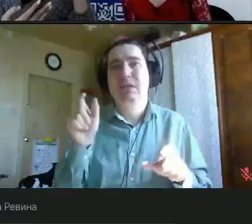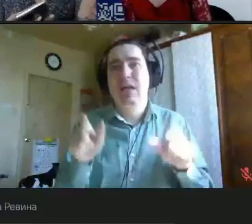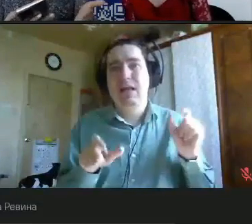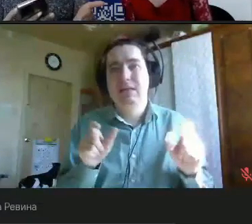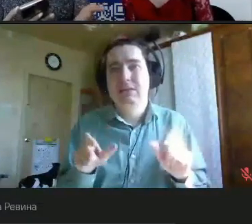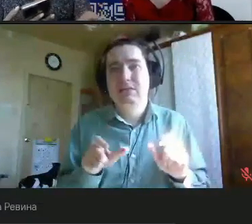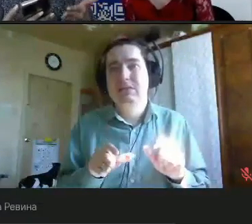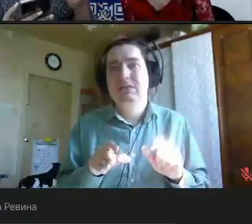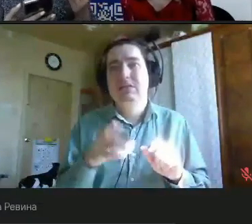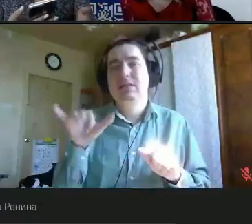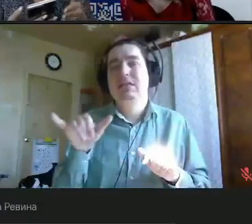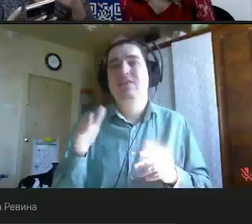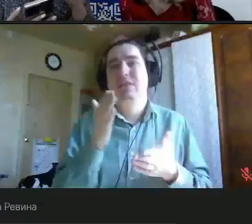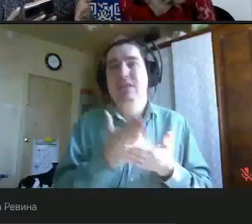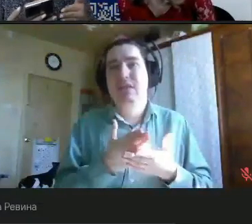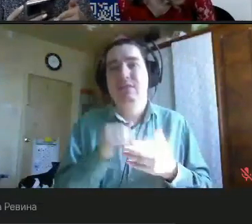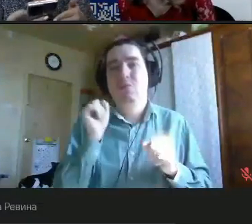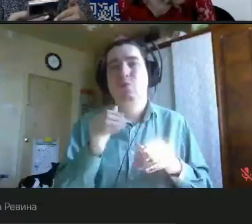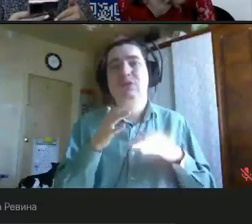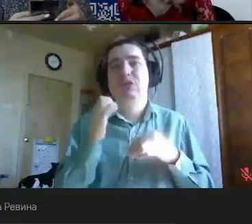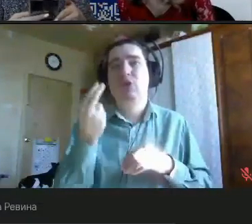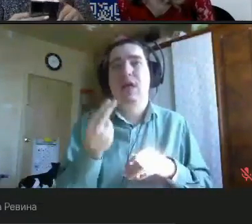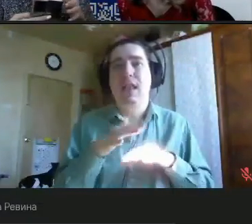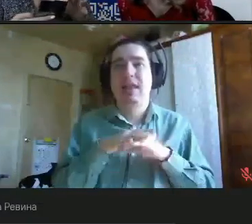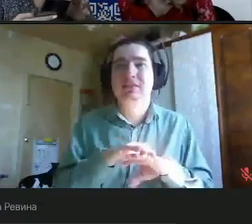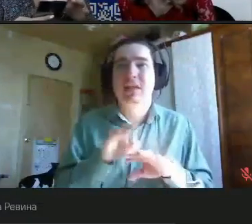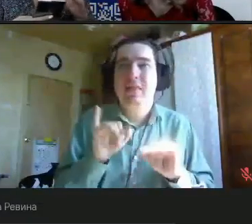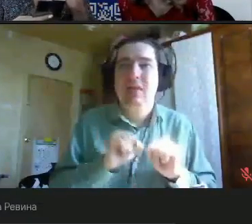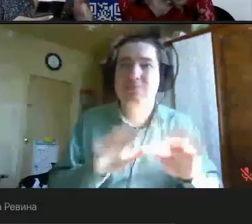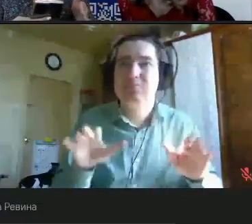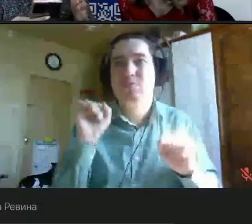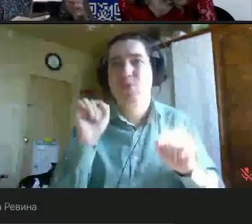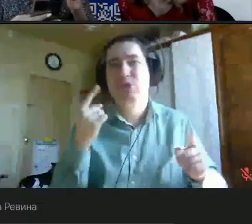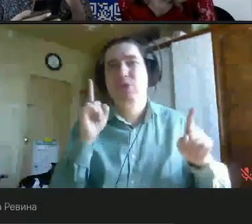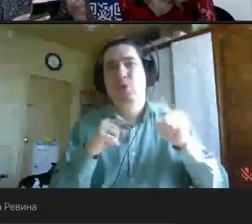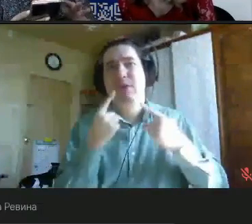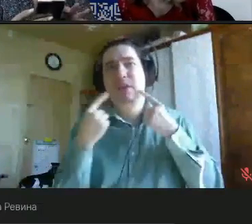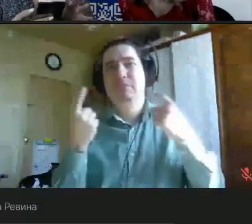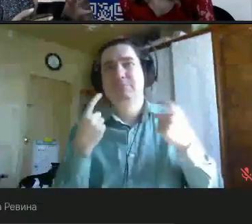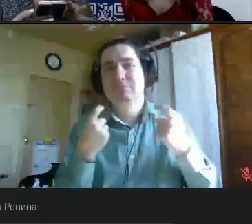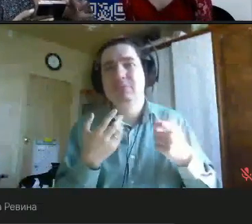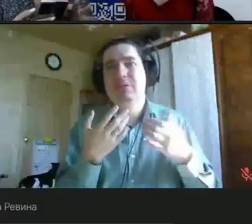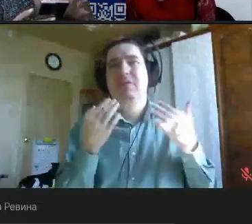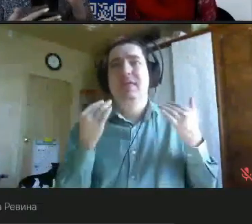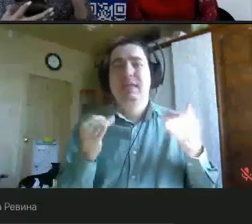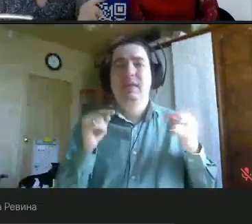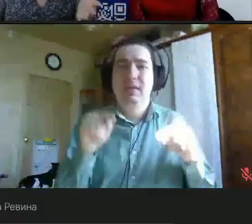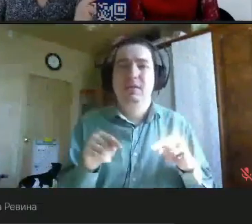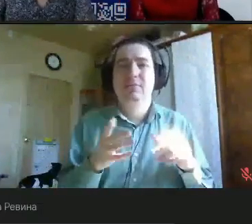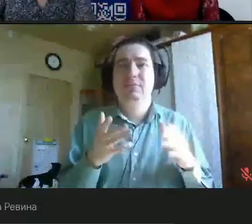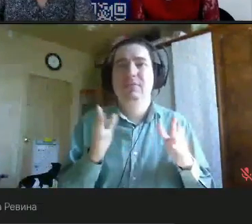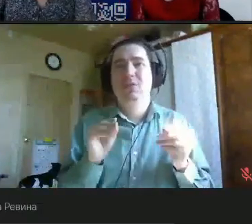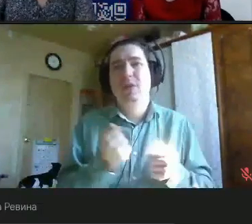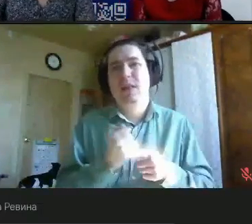городов, можете зайти в наши социальные сети, есть отдельно ВКонтакте группа школы особенного родителей, там бывают анонсы, и там вы можете записаться, это все дело